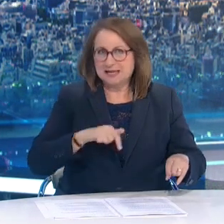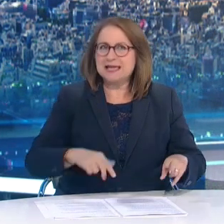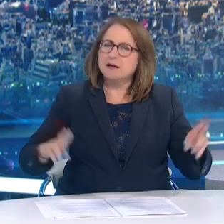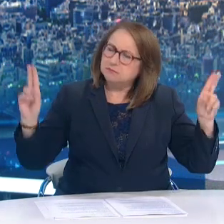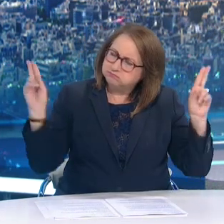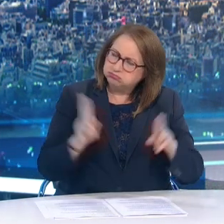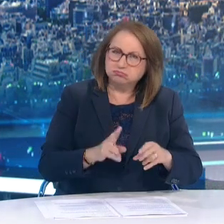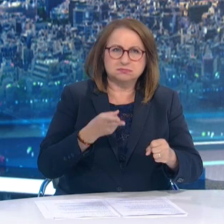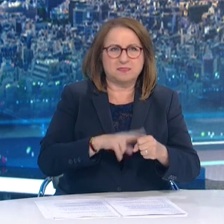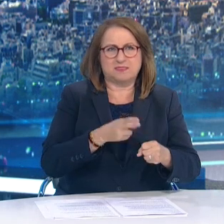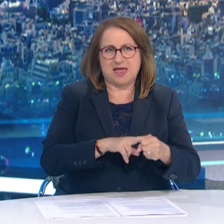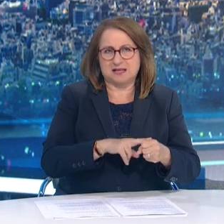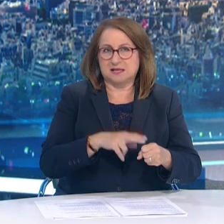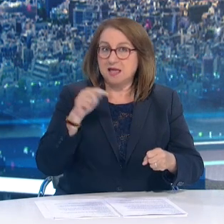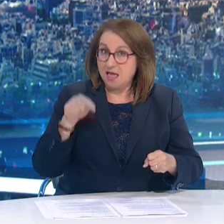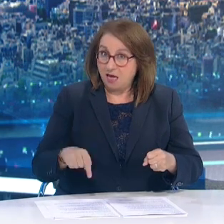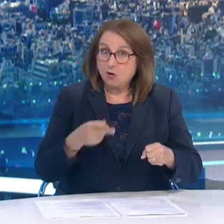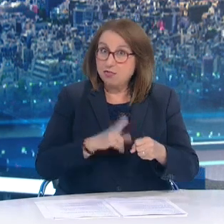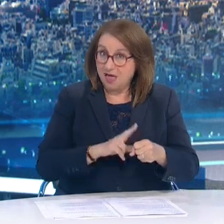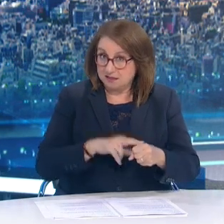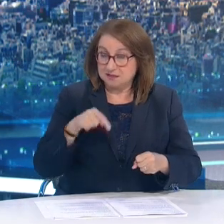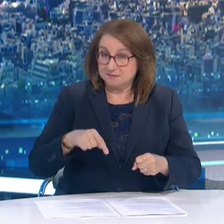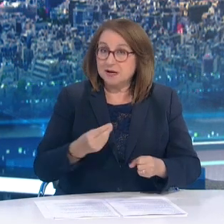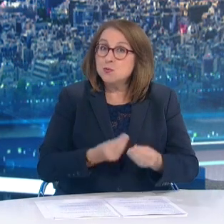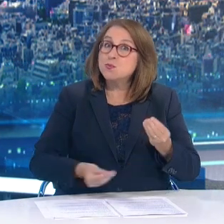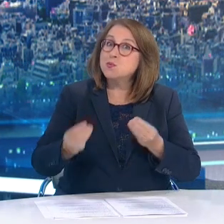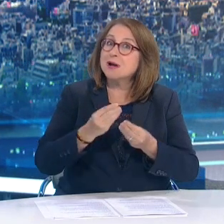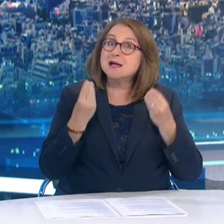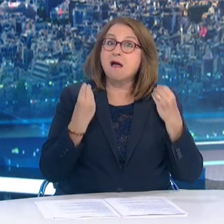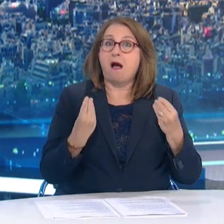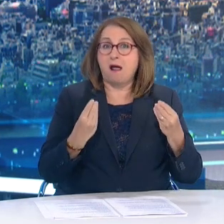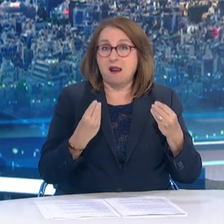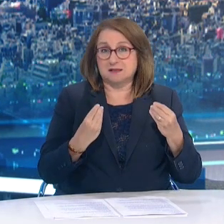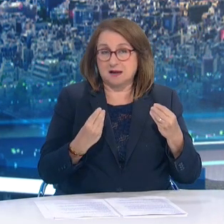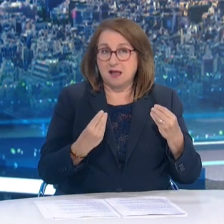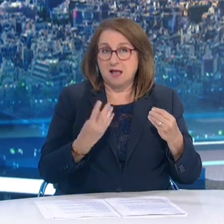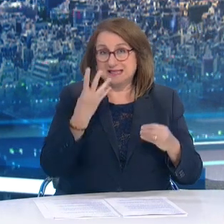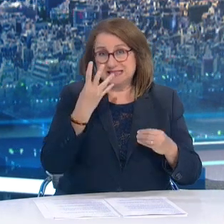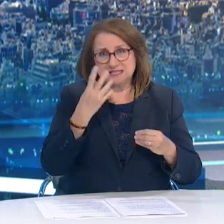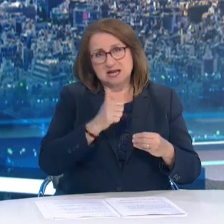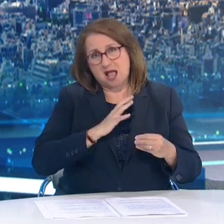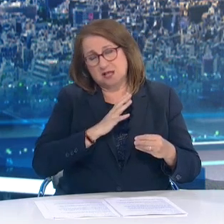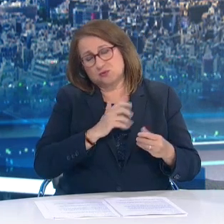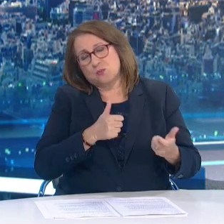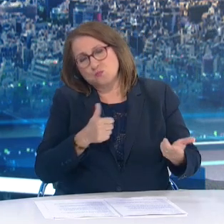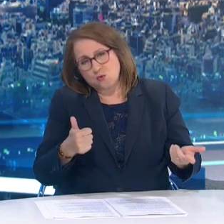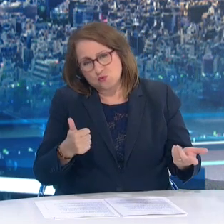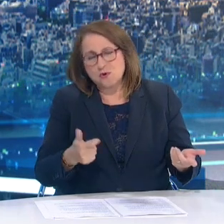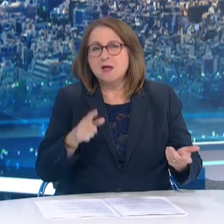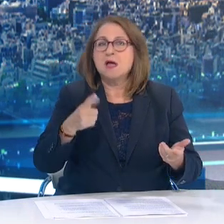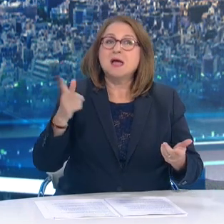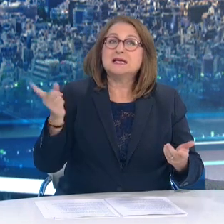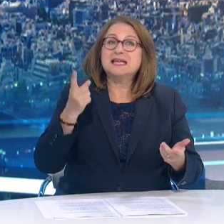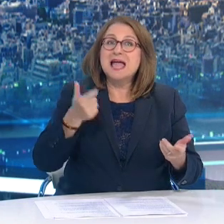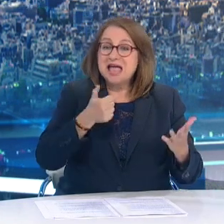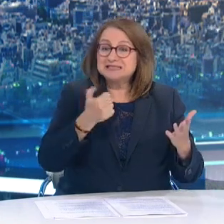Αναφορικά με τους θανάτους βλέπουμε μια σημαντική μείωση στην ηλικιακή ομάδα άνω των 65 ετών και μια σταθεροποίηση στην ηλικιακή